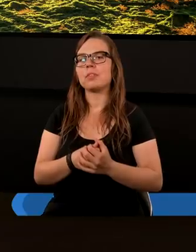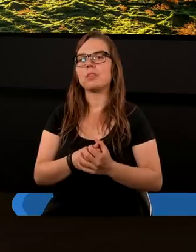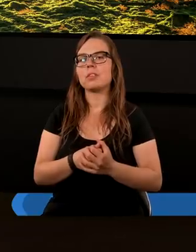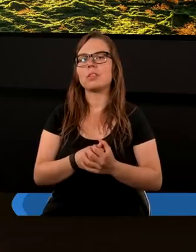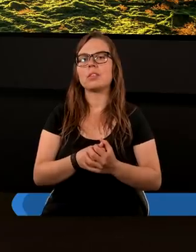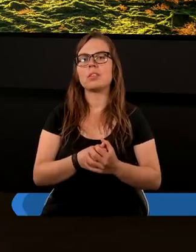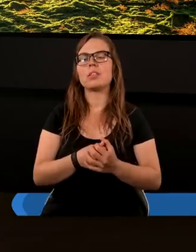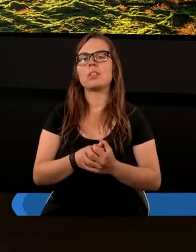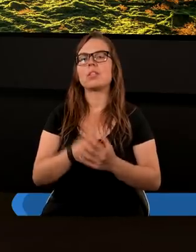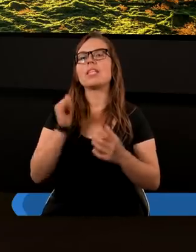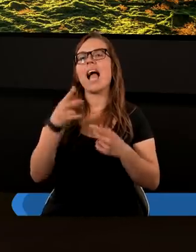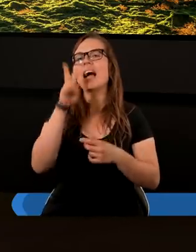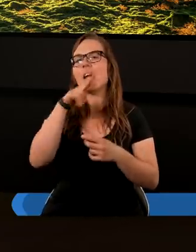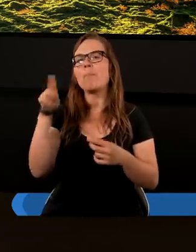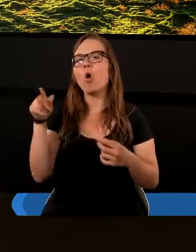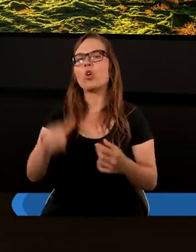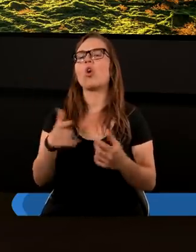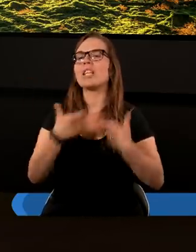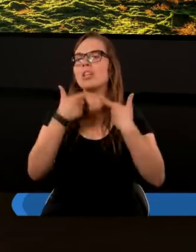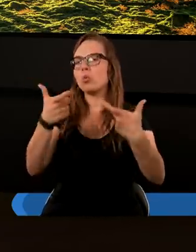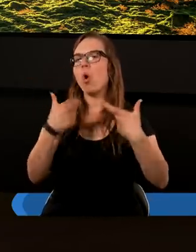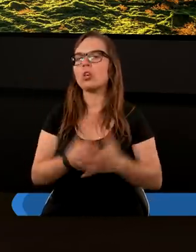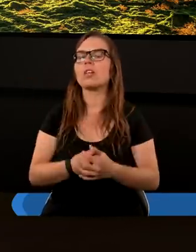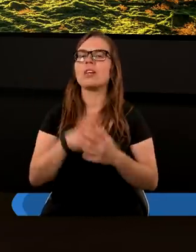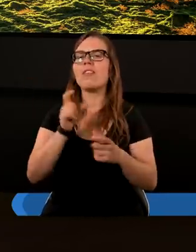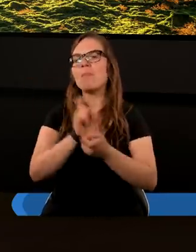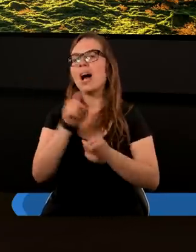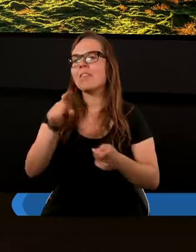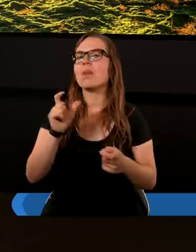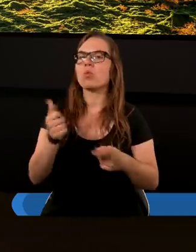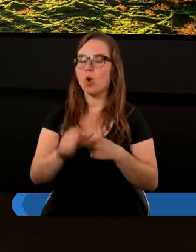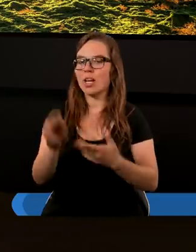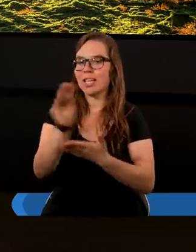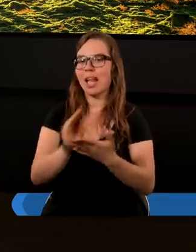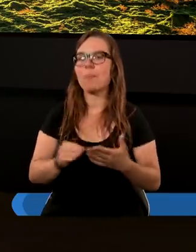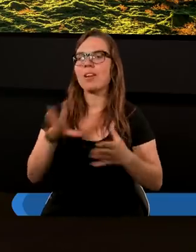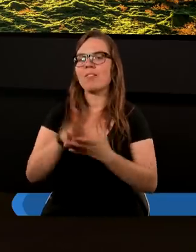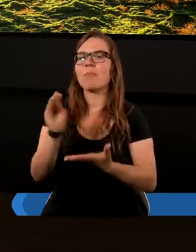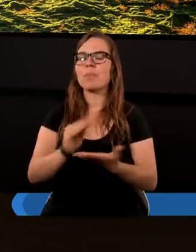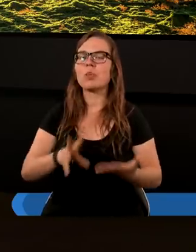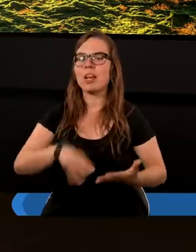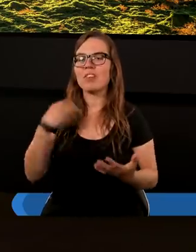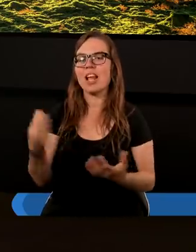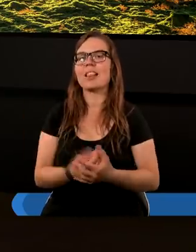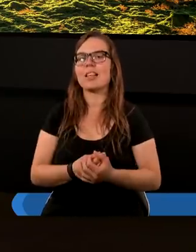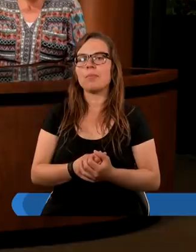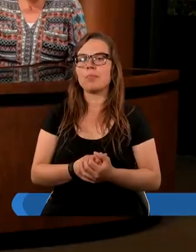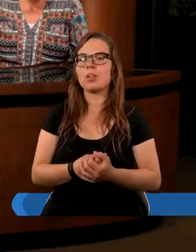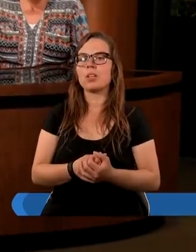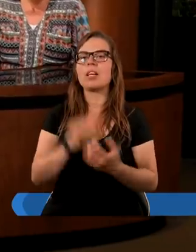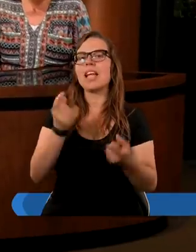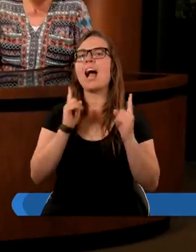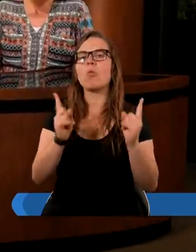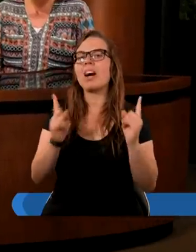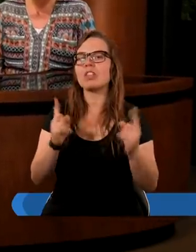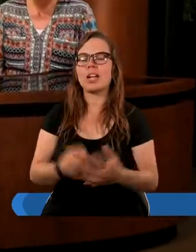no, jakie poglądy głoszą wbrew temu, co jest napisane w Piśmie Świętym? Jak